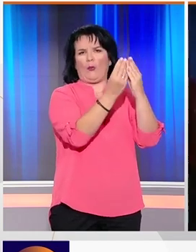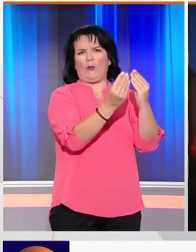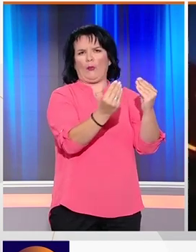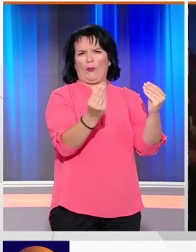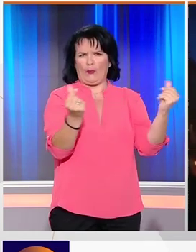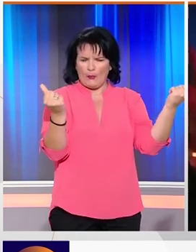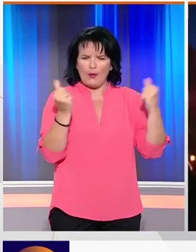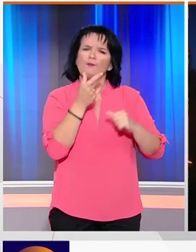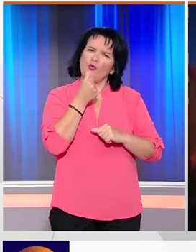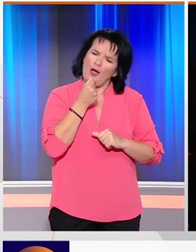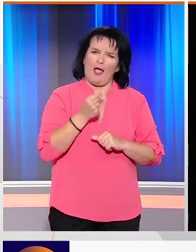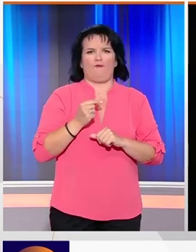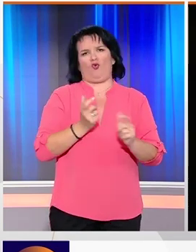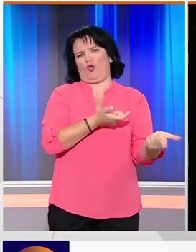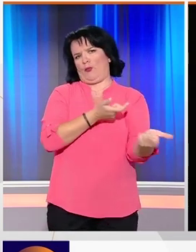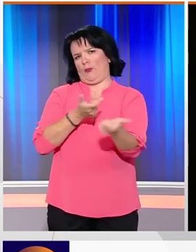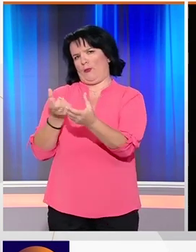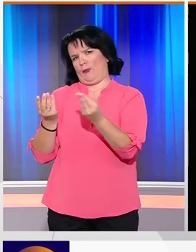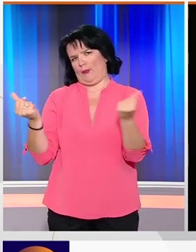Ήταν πιο εύκολο το έργο μας.